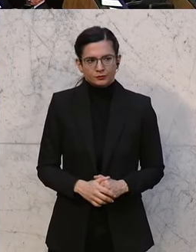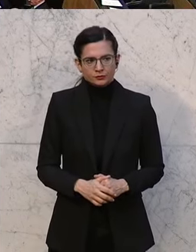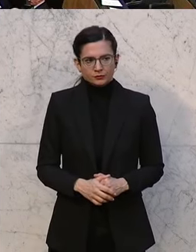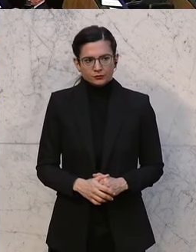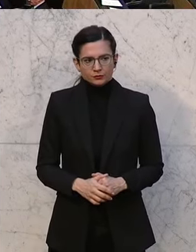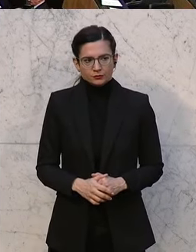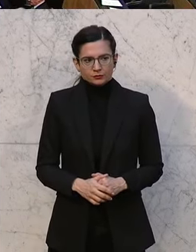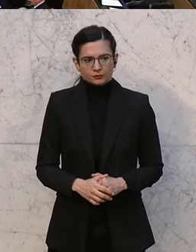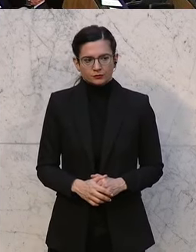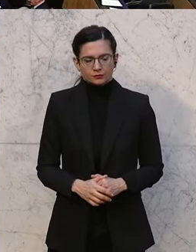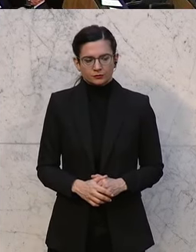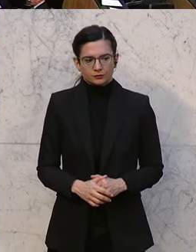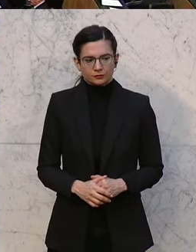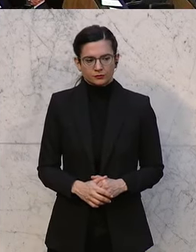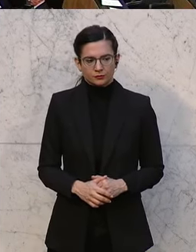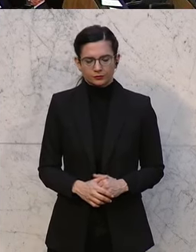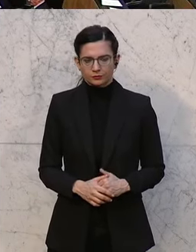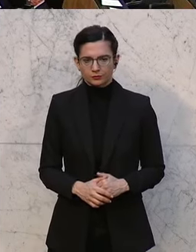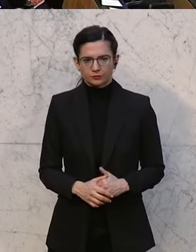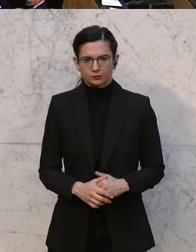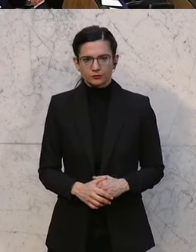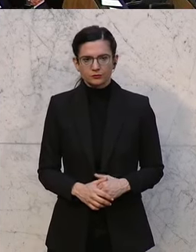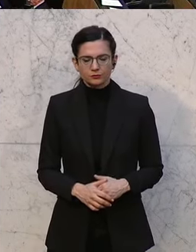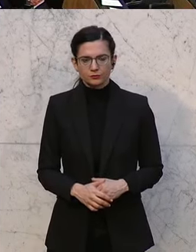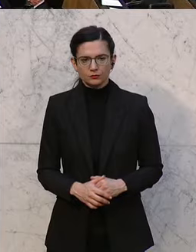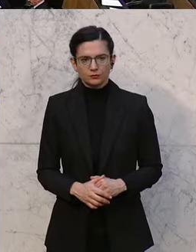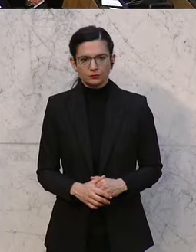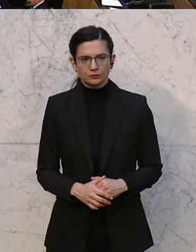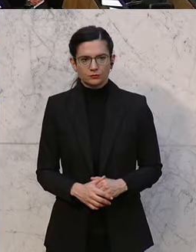Abgeordnete Agnes. Rednerin, Frau Agnes.